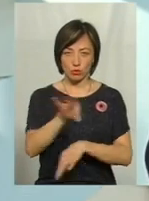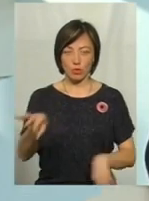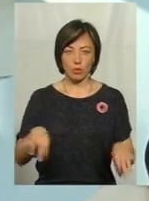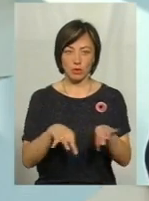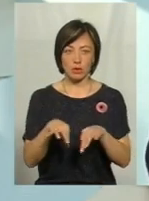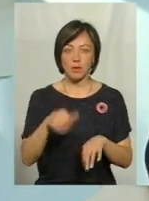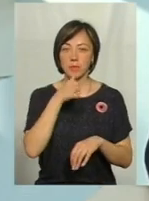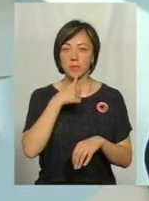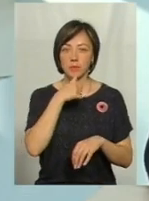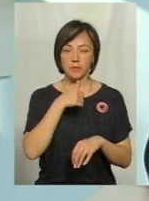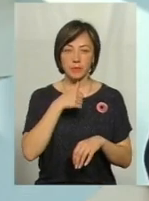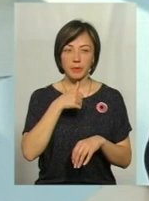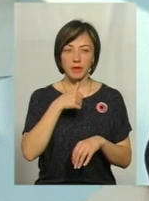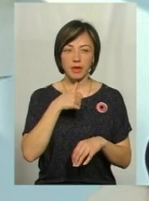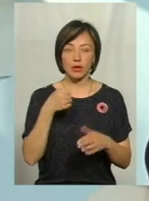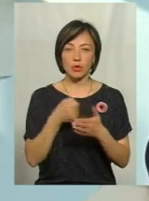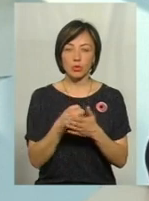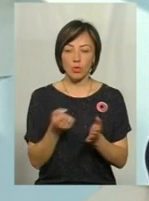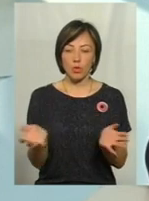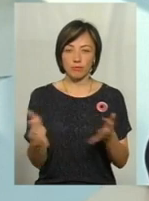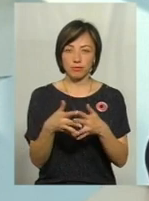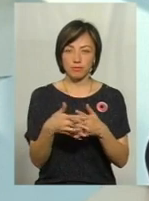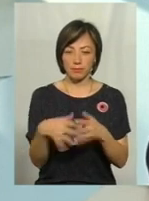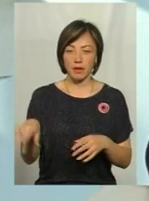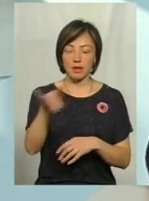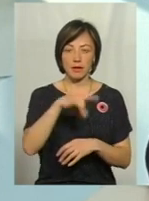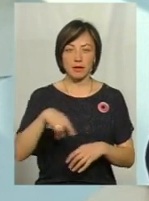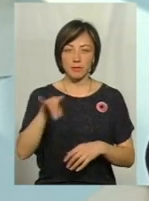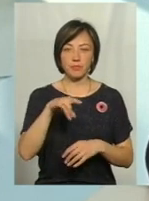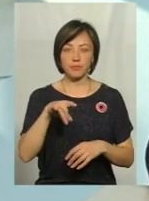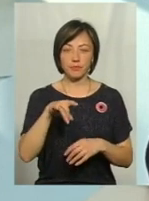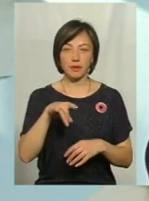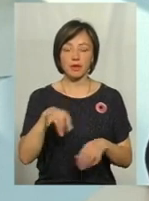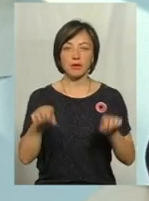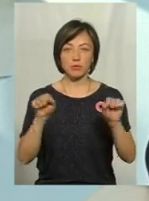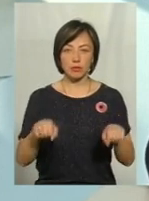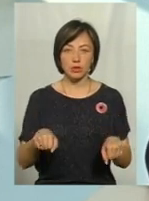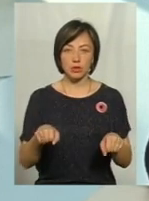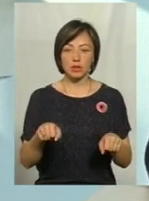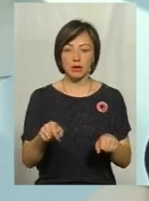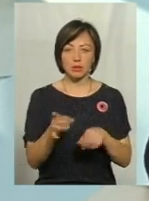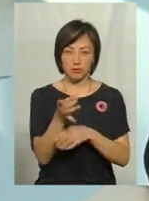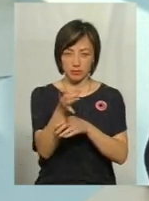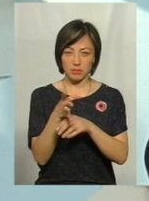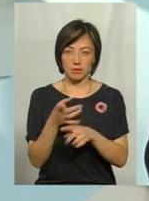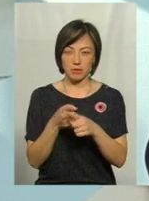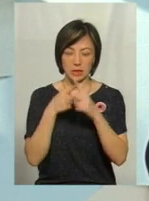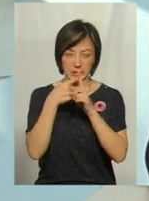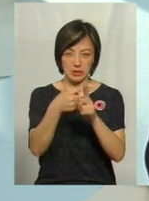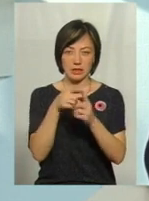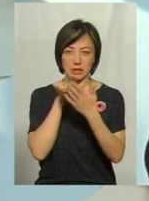проходить зараз із питання до безпілотника, який також зможе уражати в цілі.